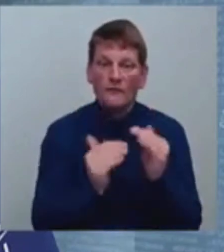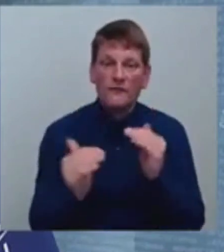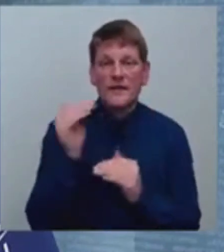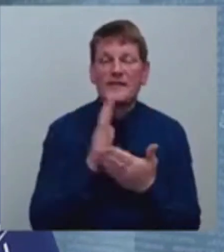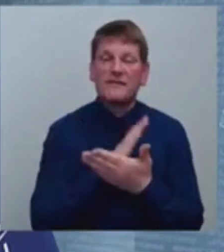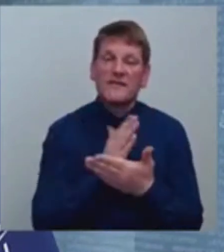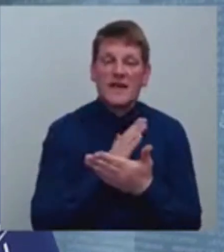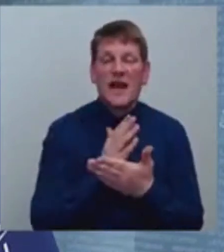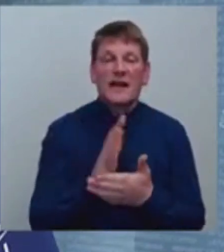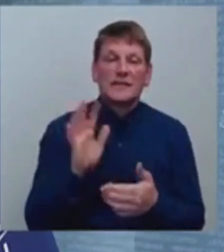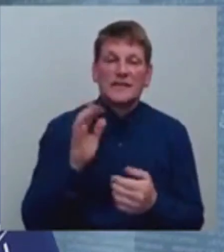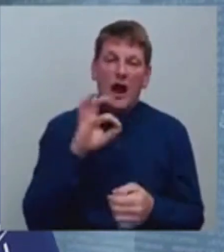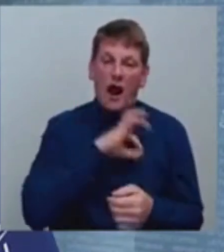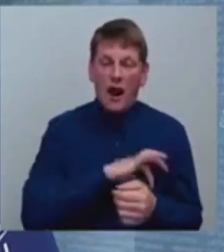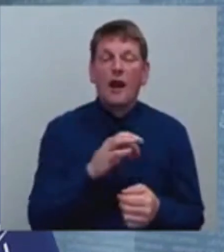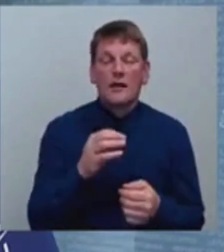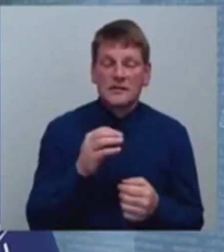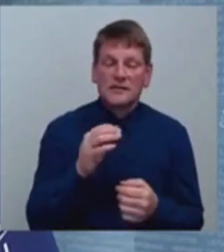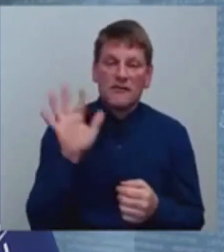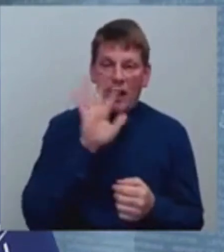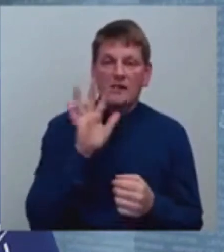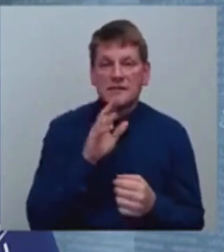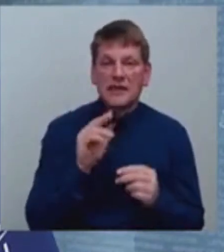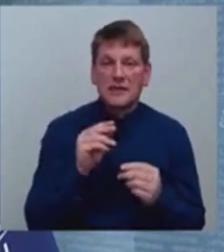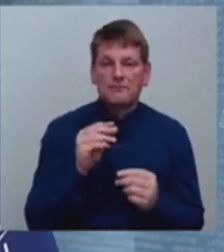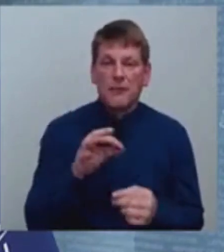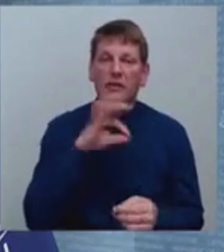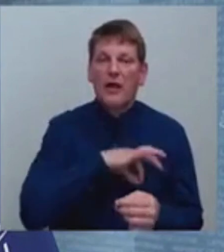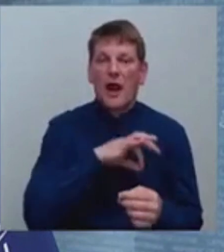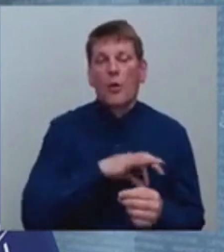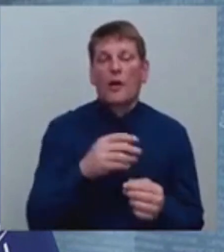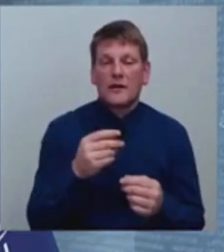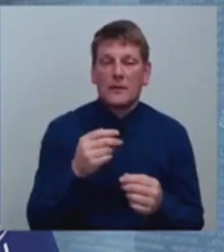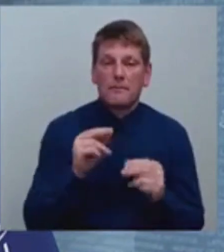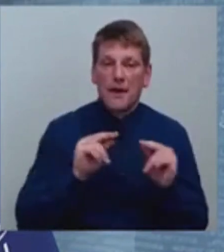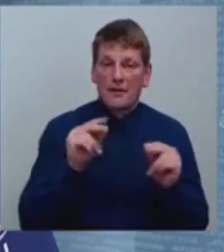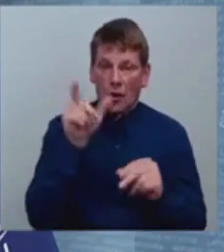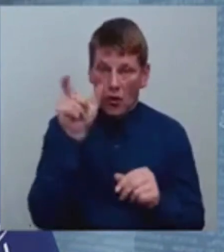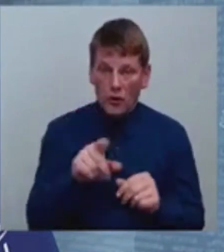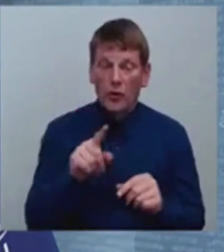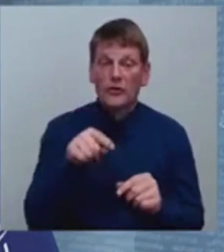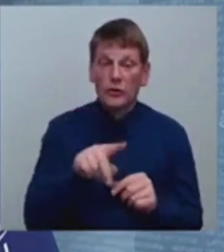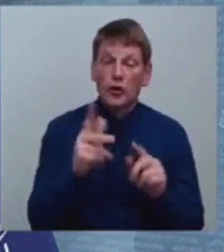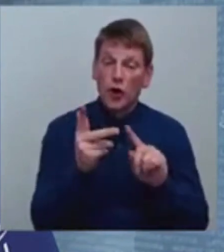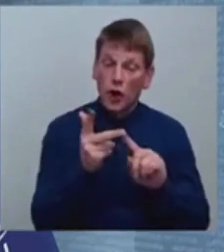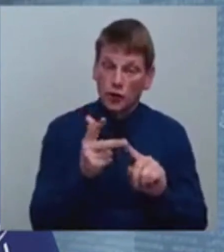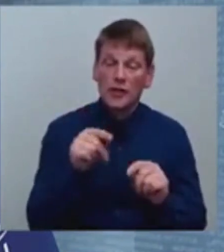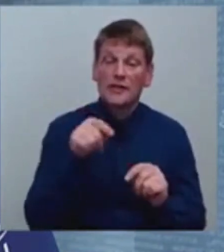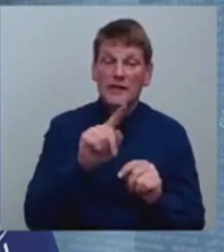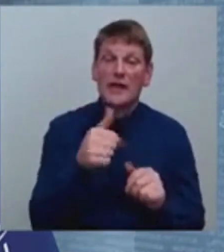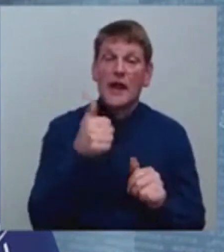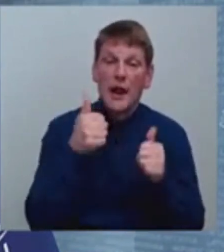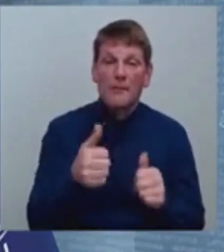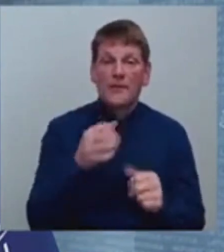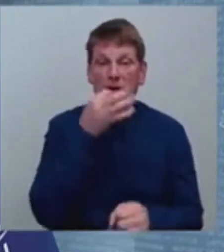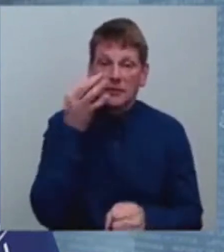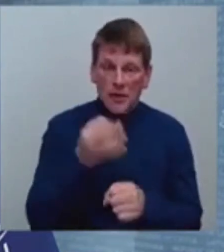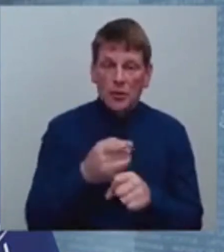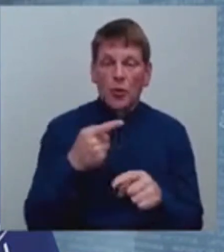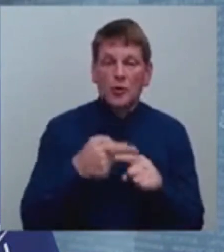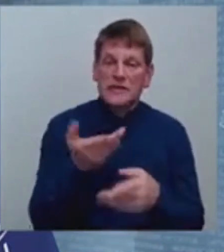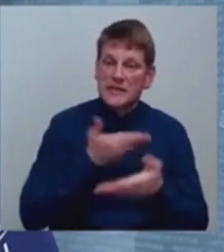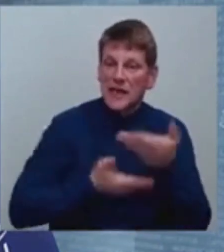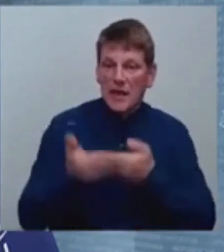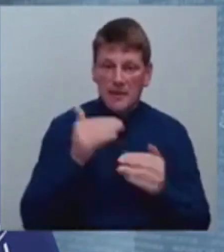algas valstī atalgoti pedagogi. Treškārt, tā ir laba atbildības un sadarbības